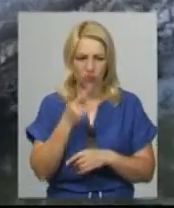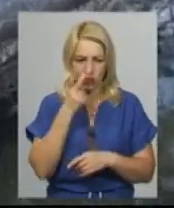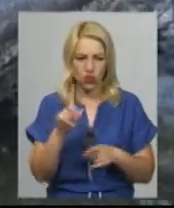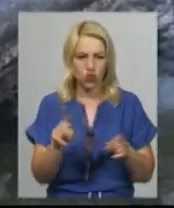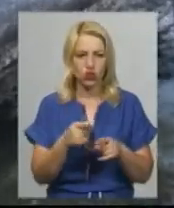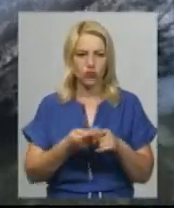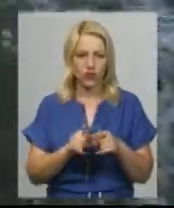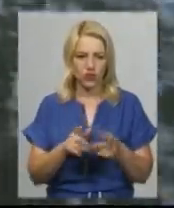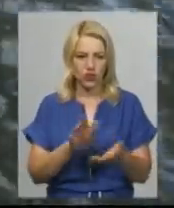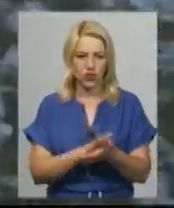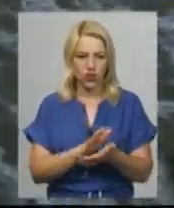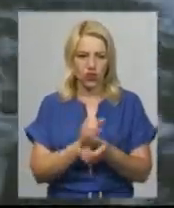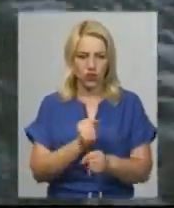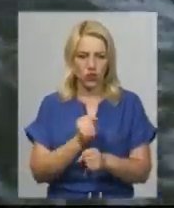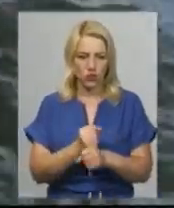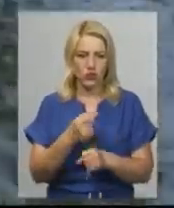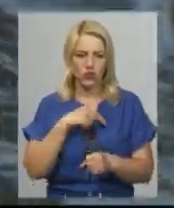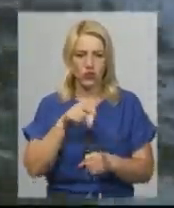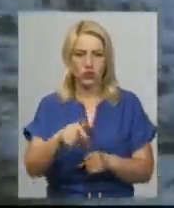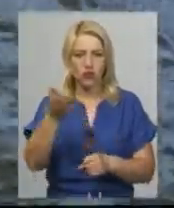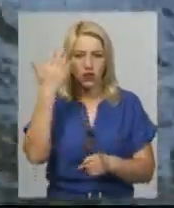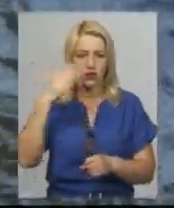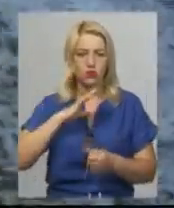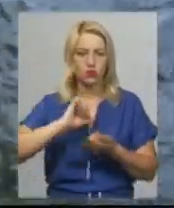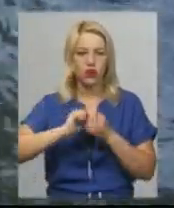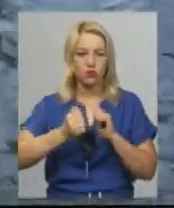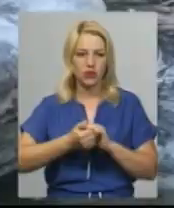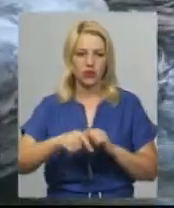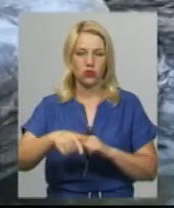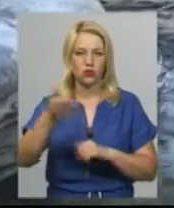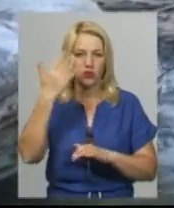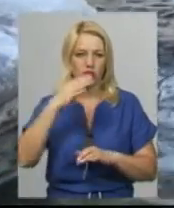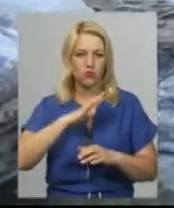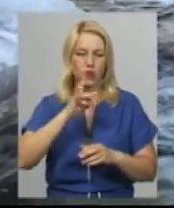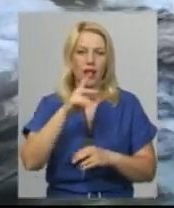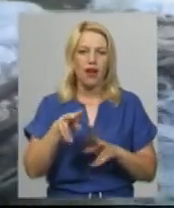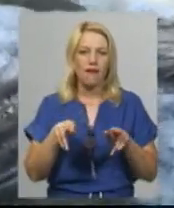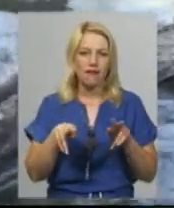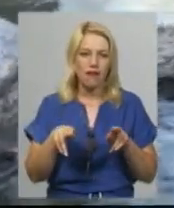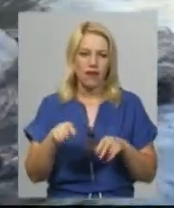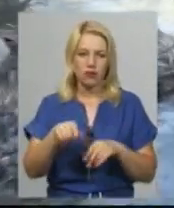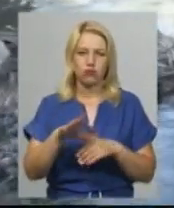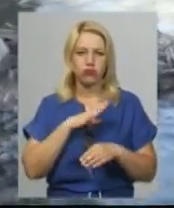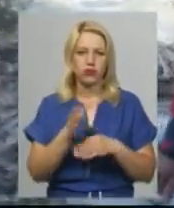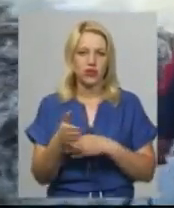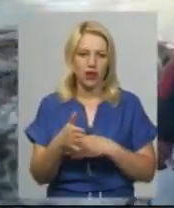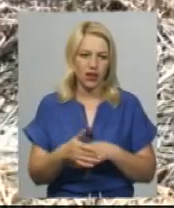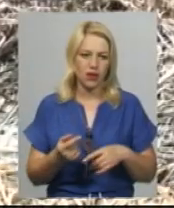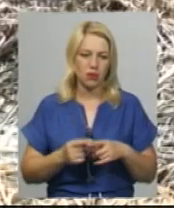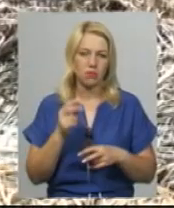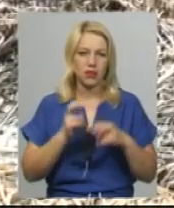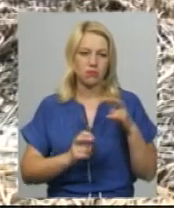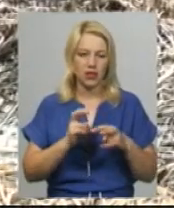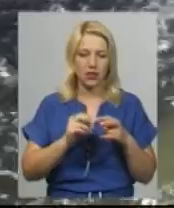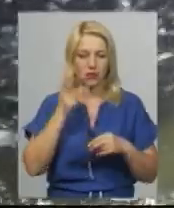Подивіться, що тут робиться. А тут було каміння, тут раки водилися, тут риба водилася. Підприємство, розташоване у Хмельницькій області,